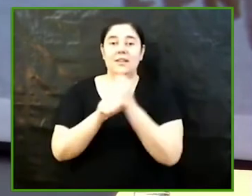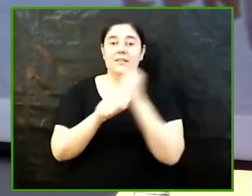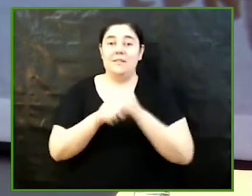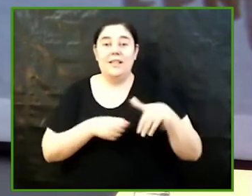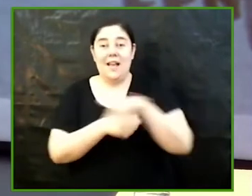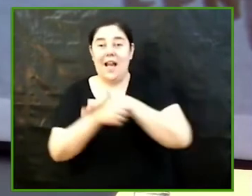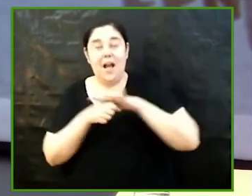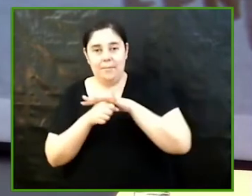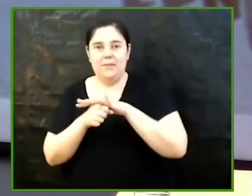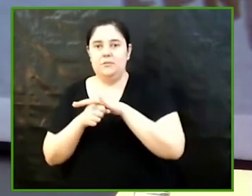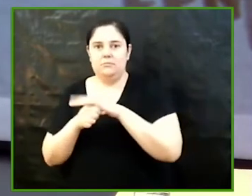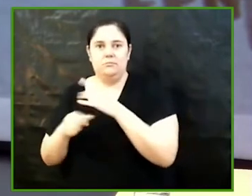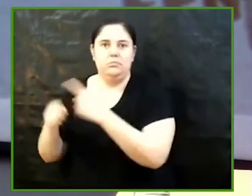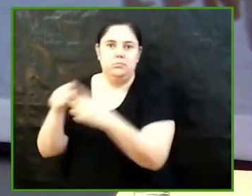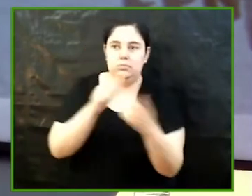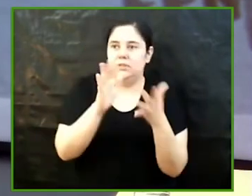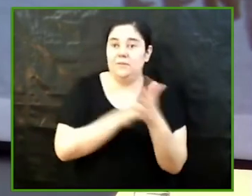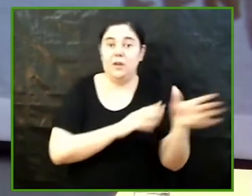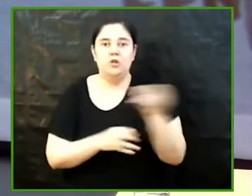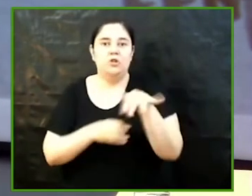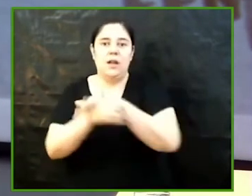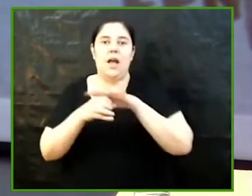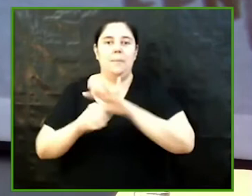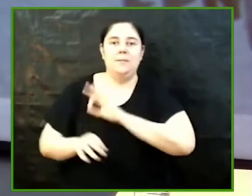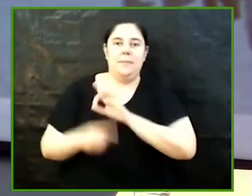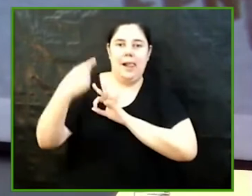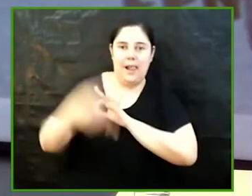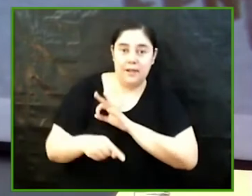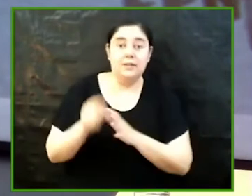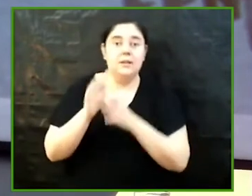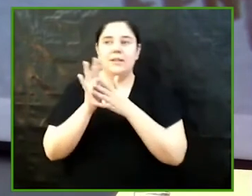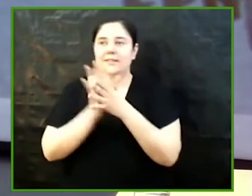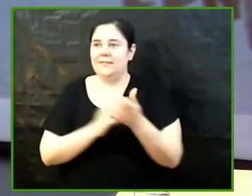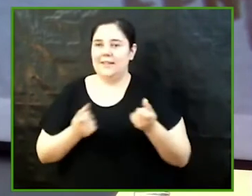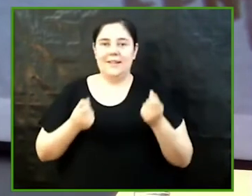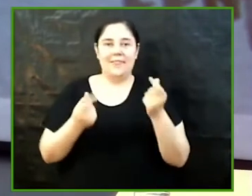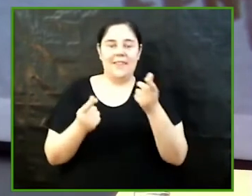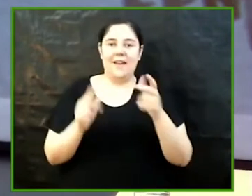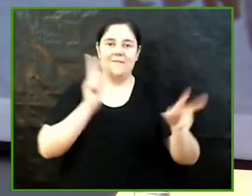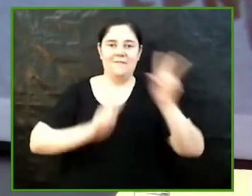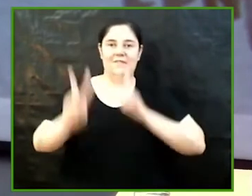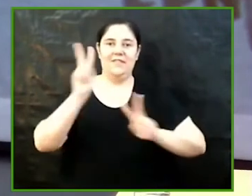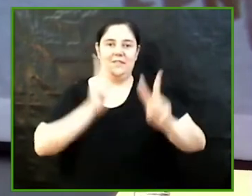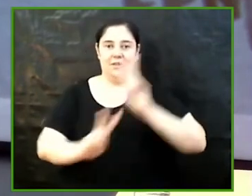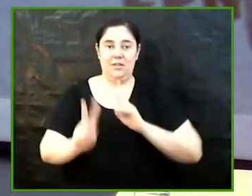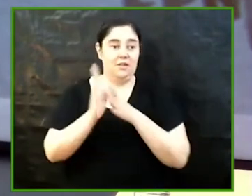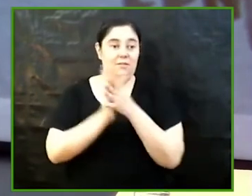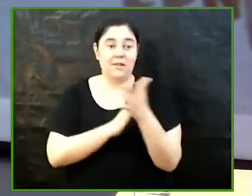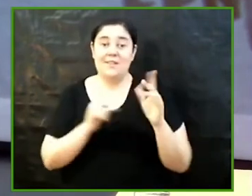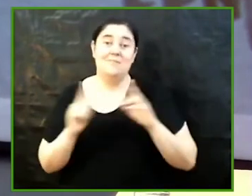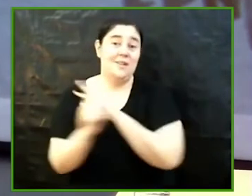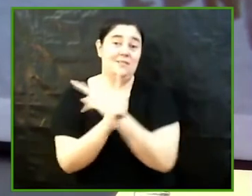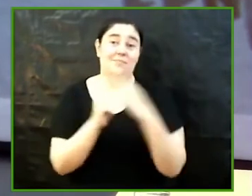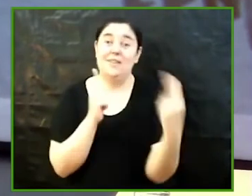manera que cap àmbit ha quedat desert, donant així visibilitat de la necessitat que la perspectiva de gènere sigui